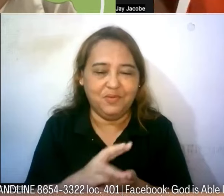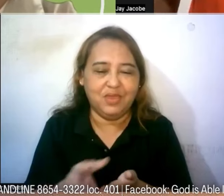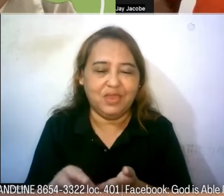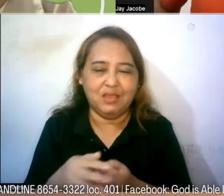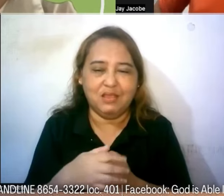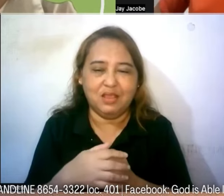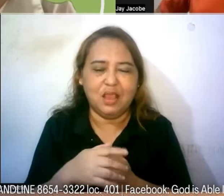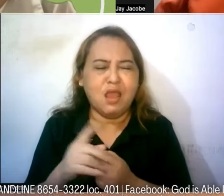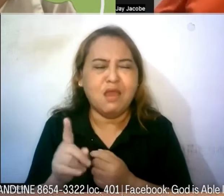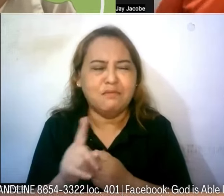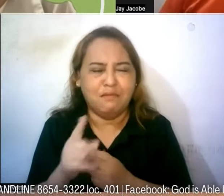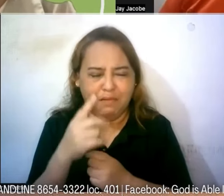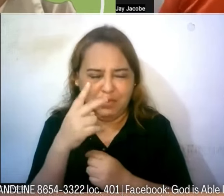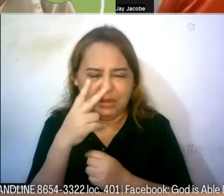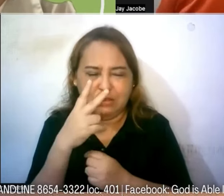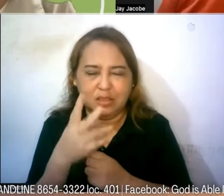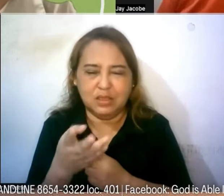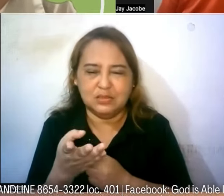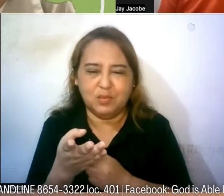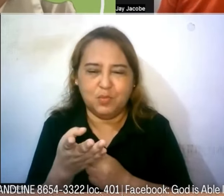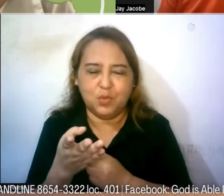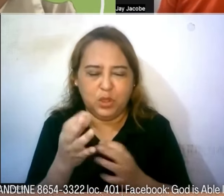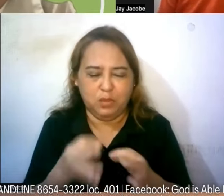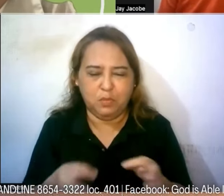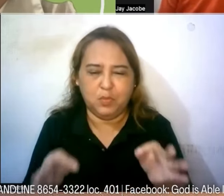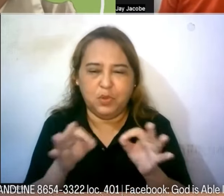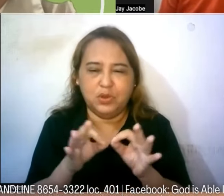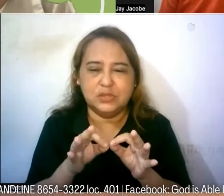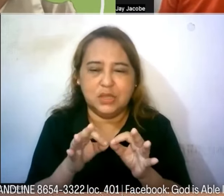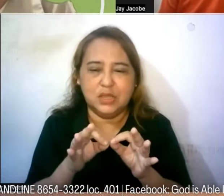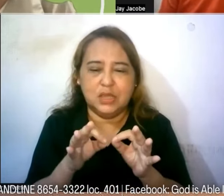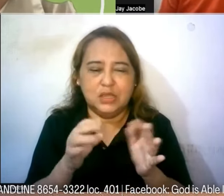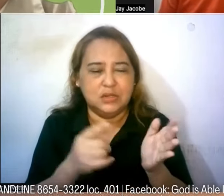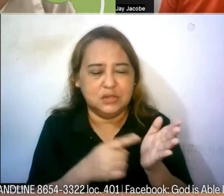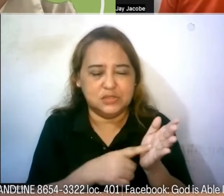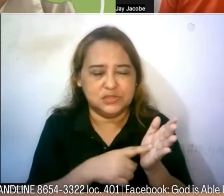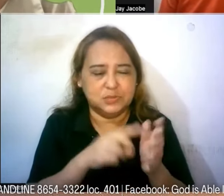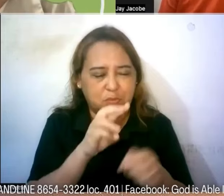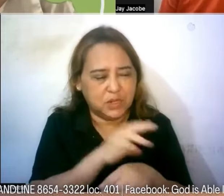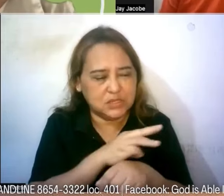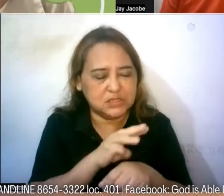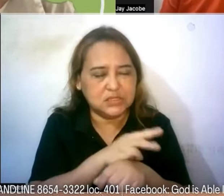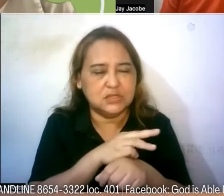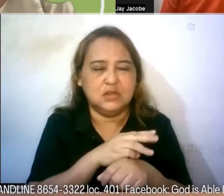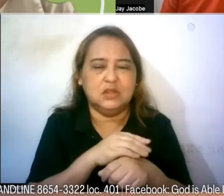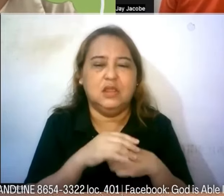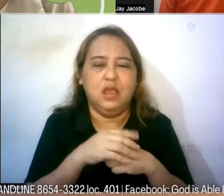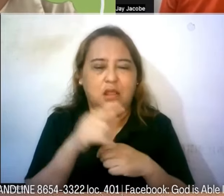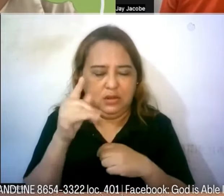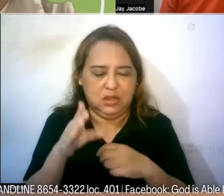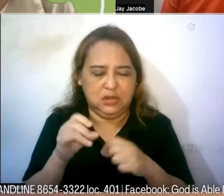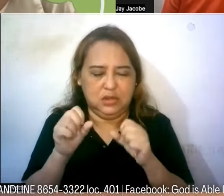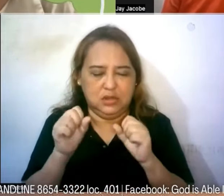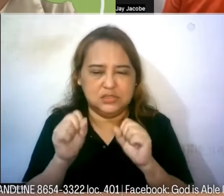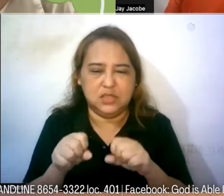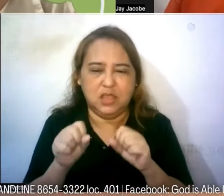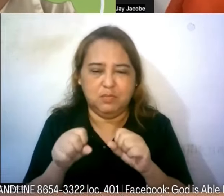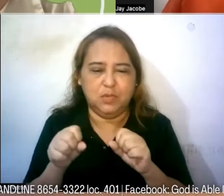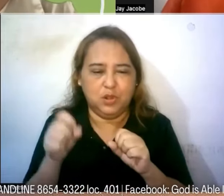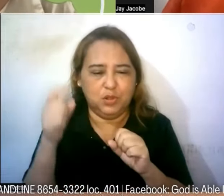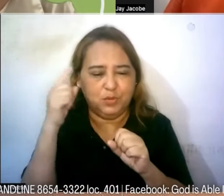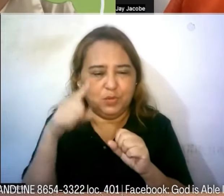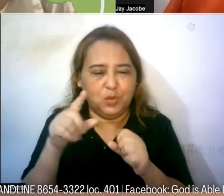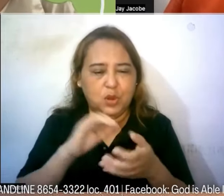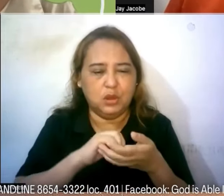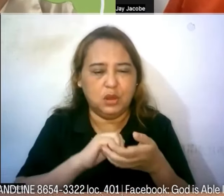ano pong nakikita nyo pong kahalagahan po ng ganitong klase ministry ano nakikita nyo may tutulong ng God is able para sa mga kaagapay